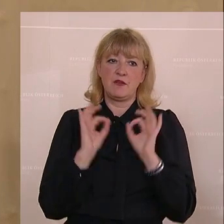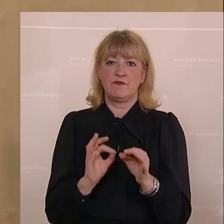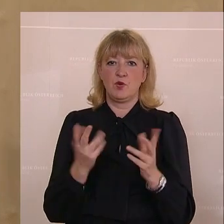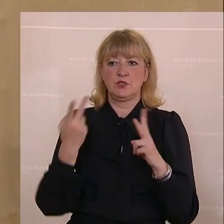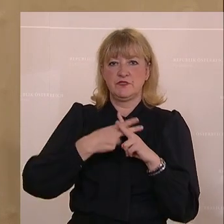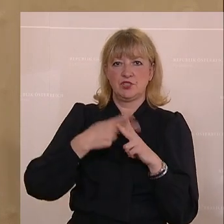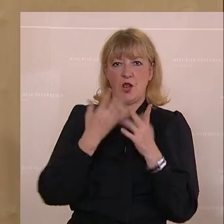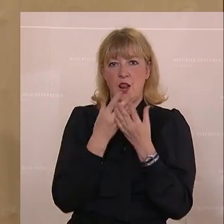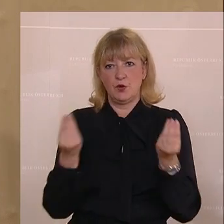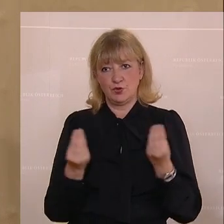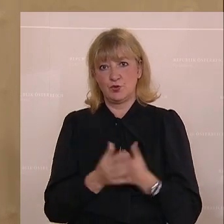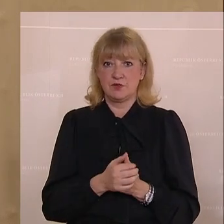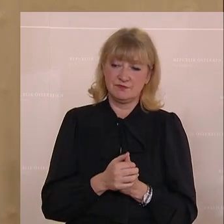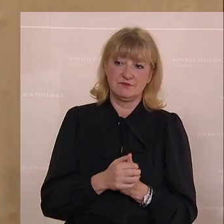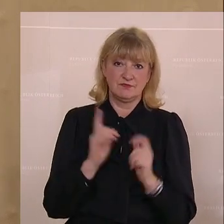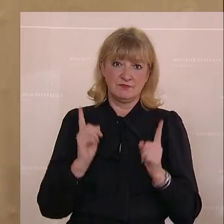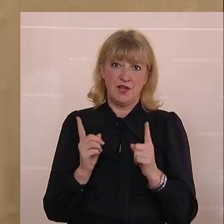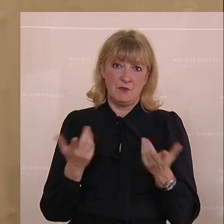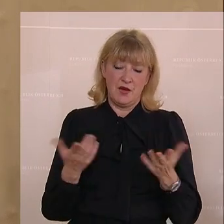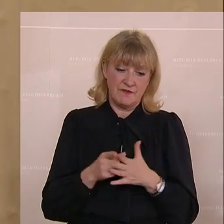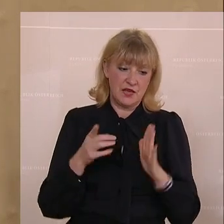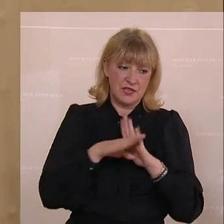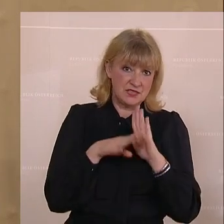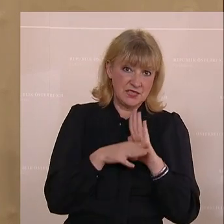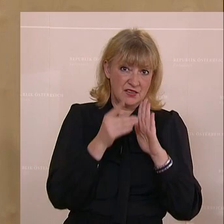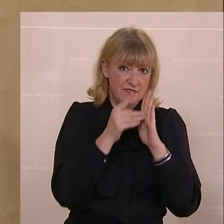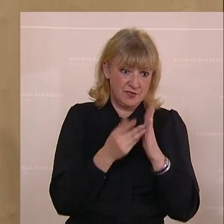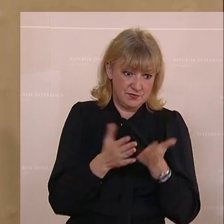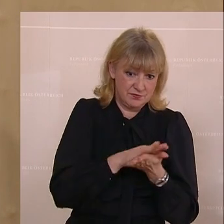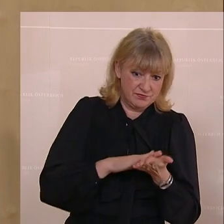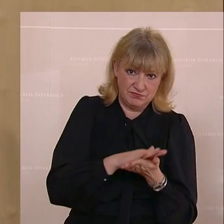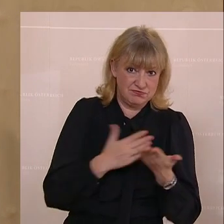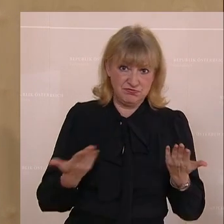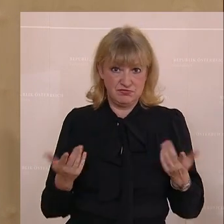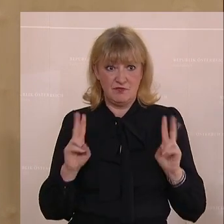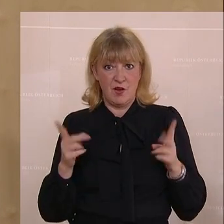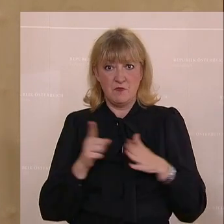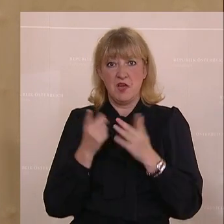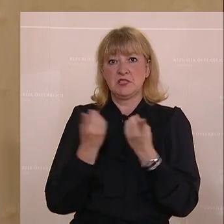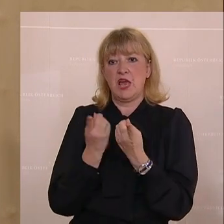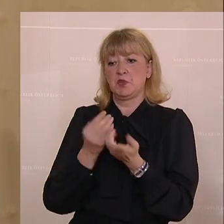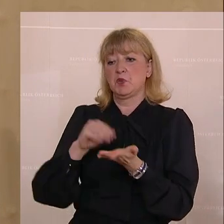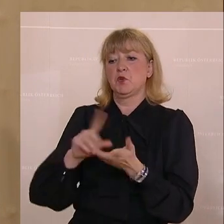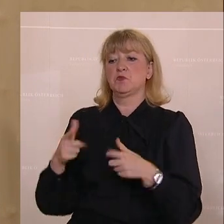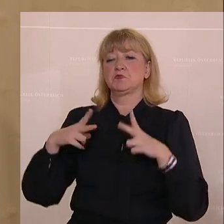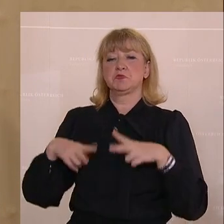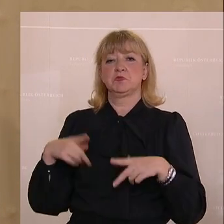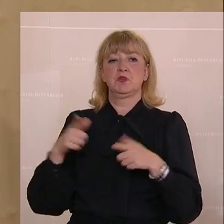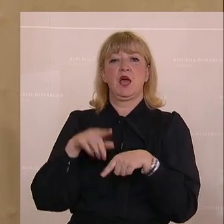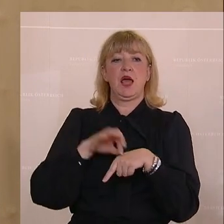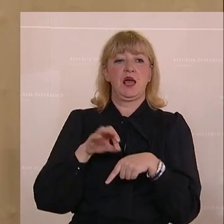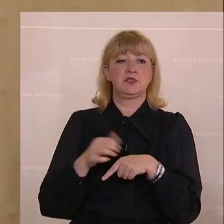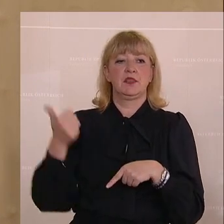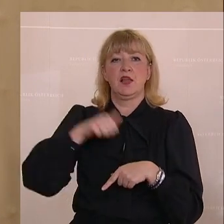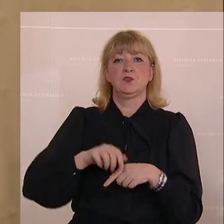Zwischenlösungen, die ehrlich gesagt nicht einmal über das Gesetz definiert gehören, nur weil es die Zeitungen befriedigt und den Ärzten einen zusätzlichen